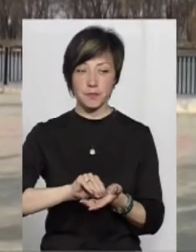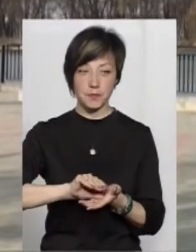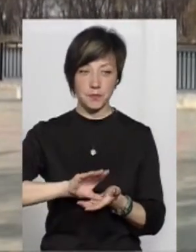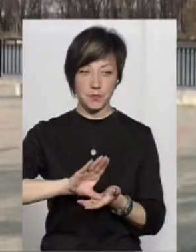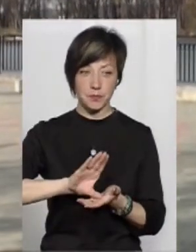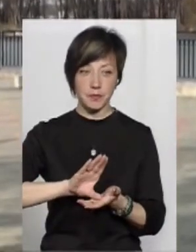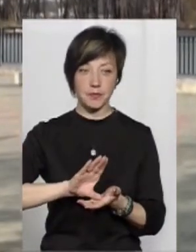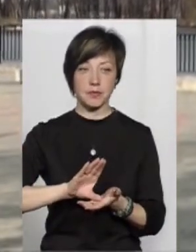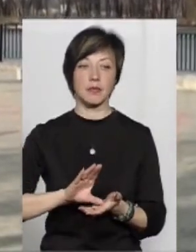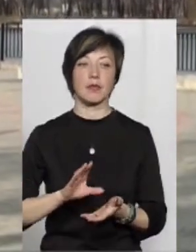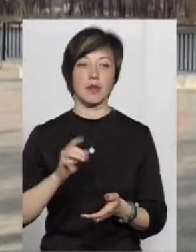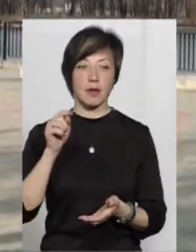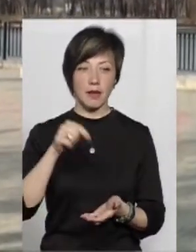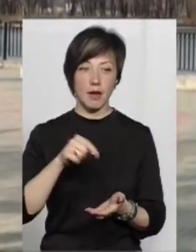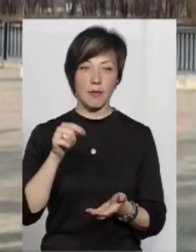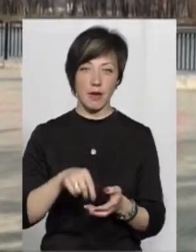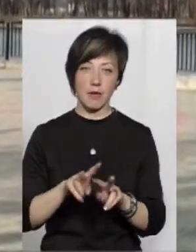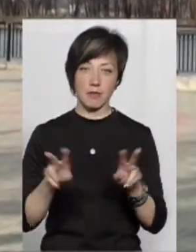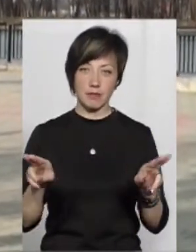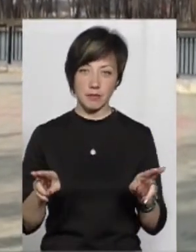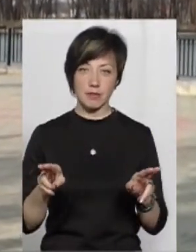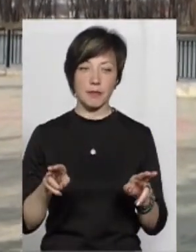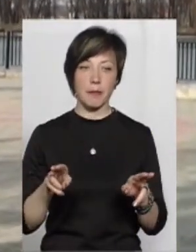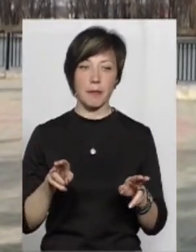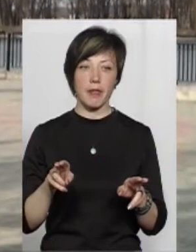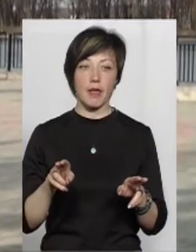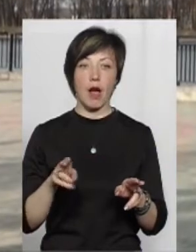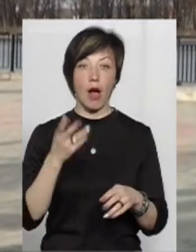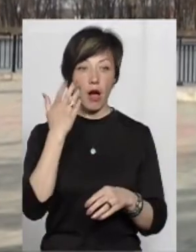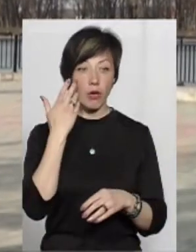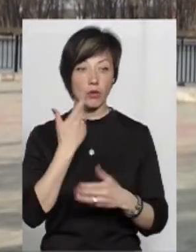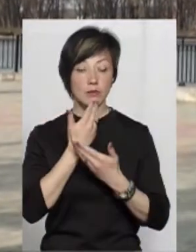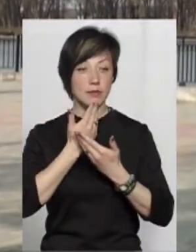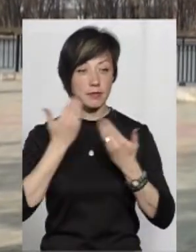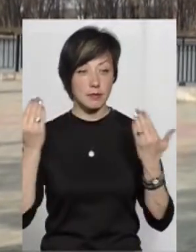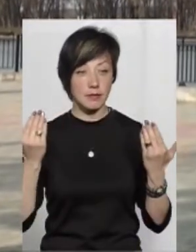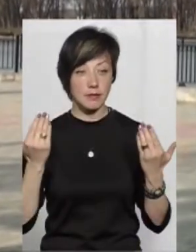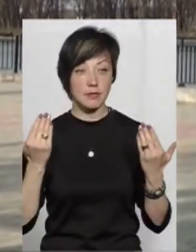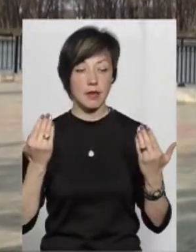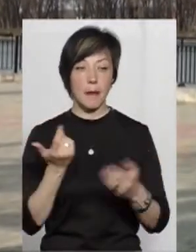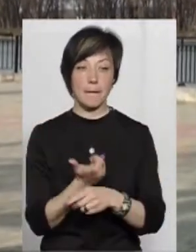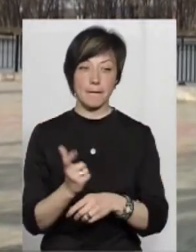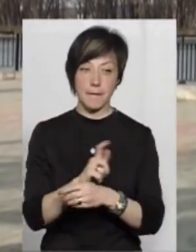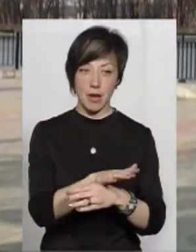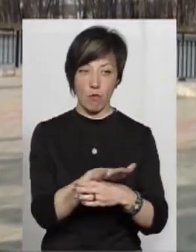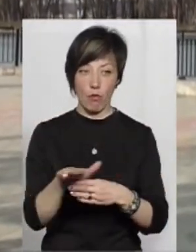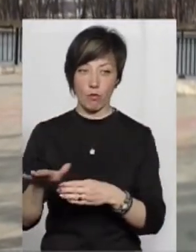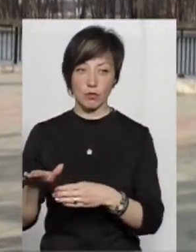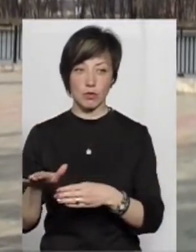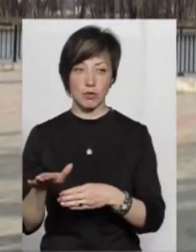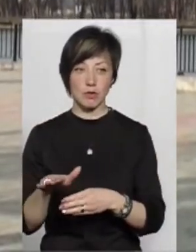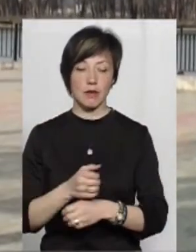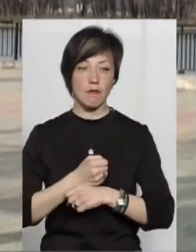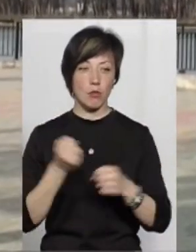як в склянку з водою, вони крапають, крапають через гормони стресу, крапають, крапають. І потім, коли переповнюється оця склянка води,